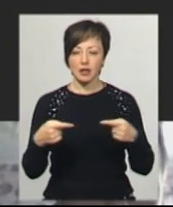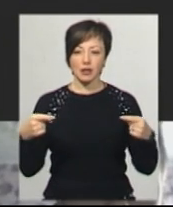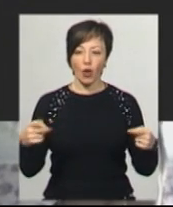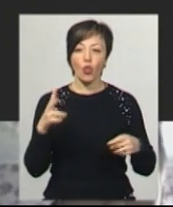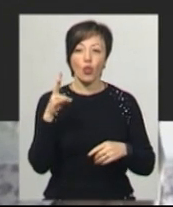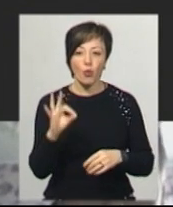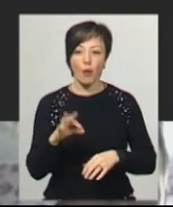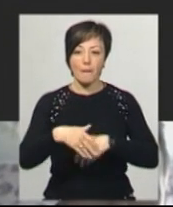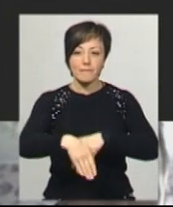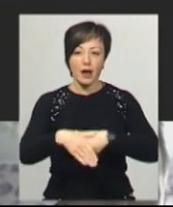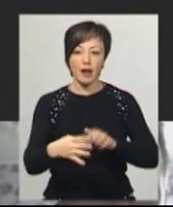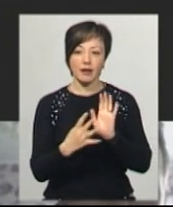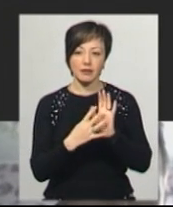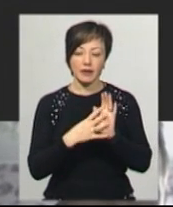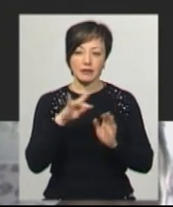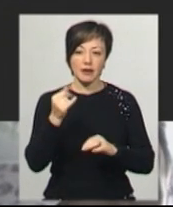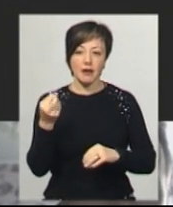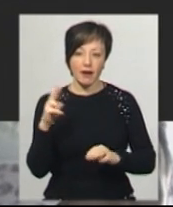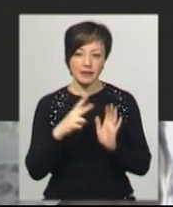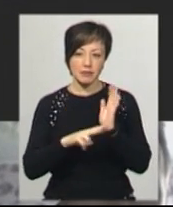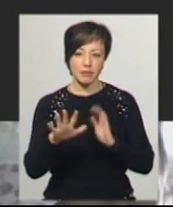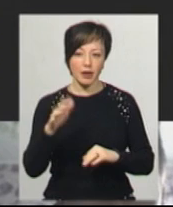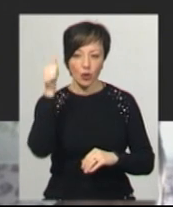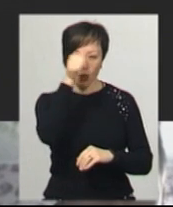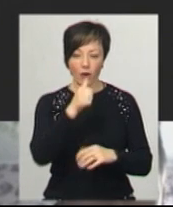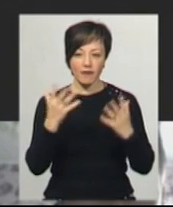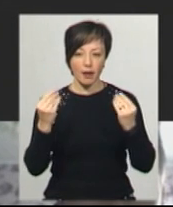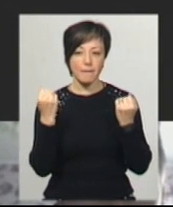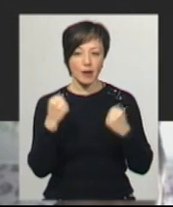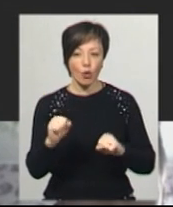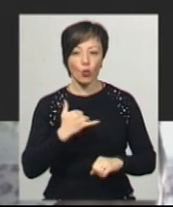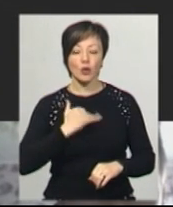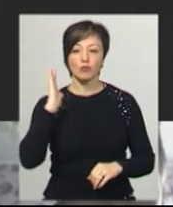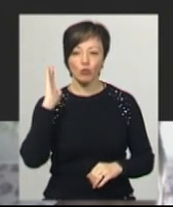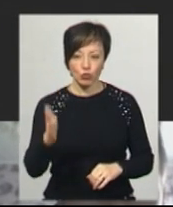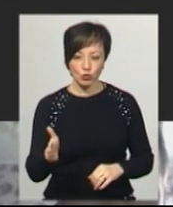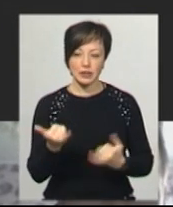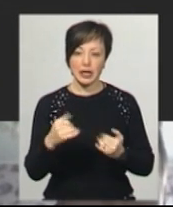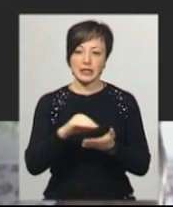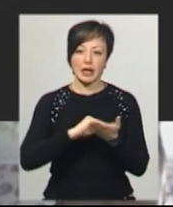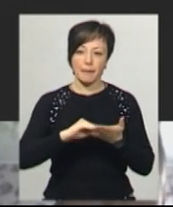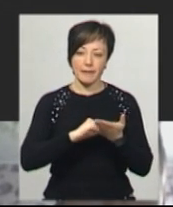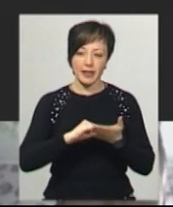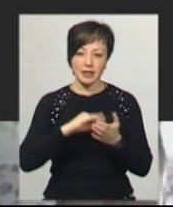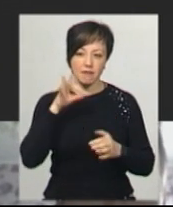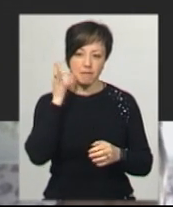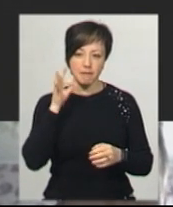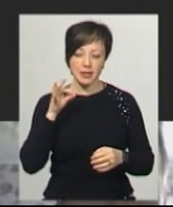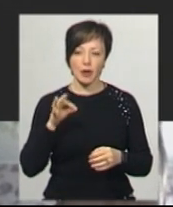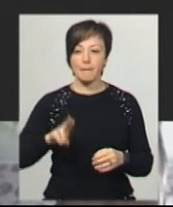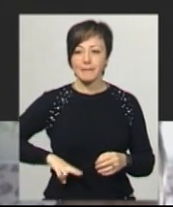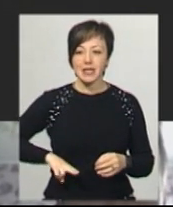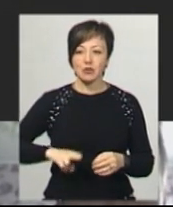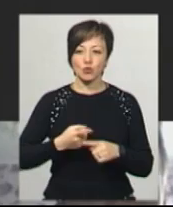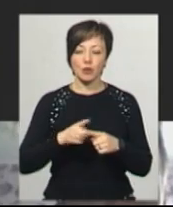парад 9 травня в честь 75 років від дня перемоги у нас буде. Зараз йдуть репетиції в Мінську. Там буде залучено біля 7